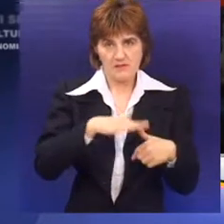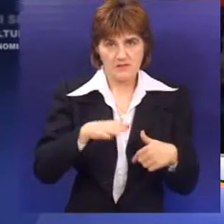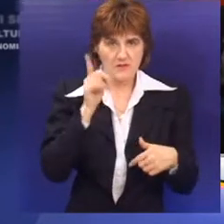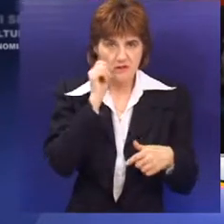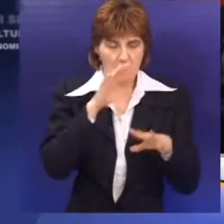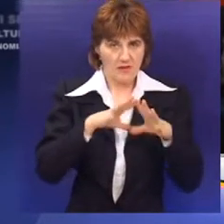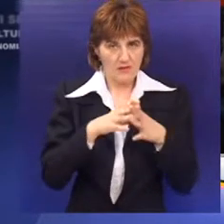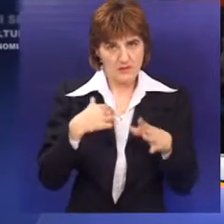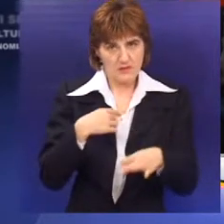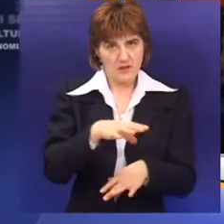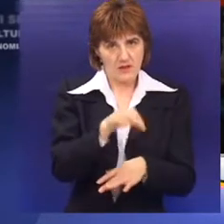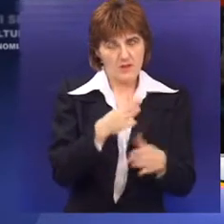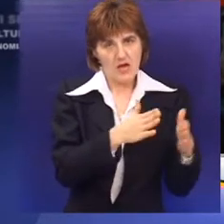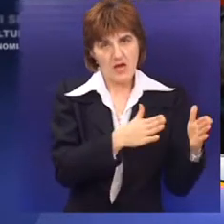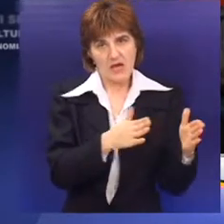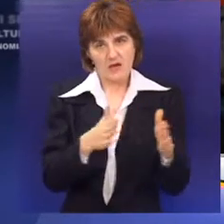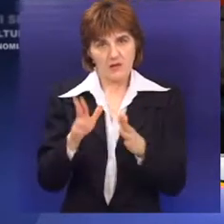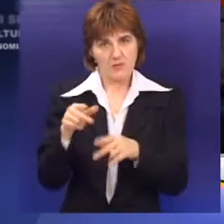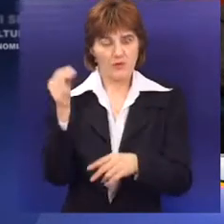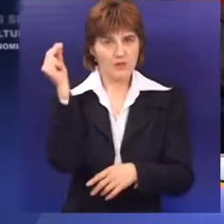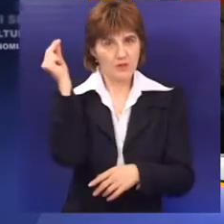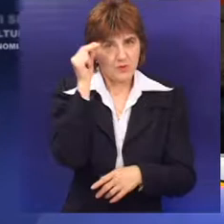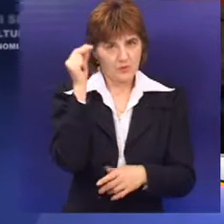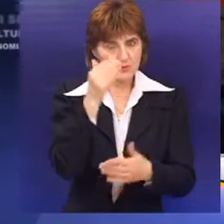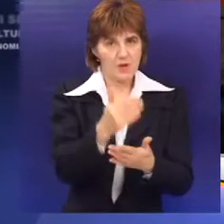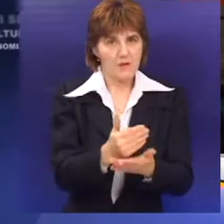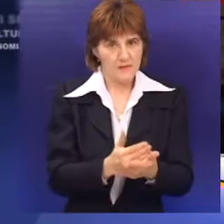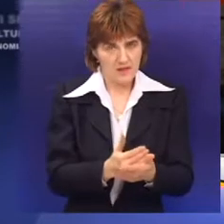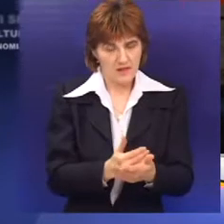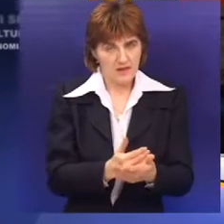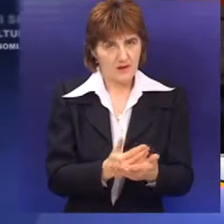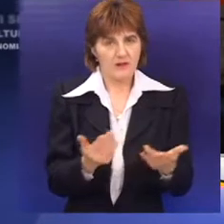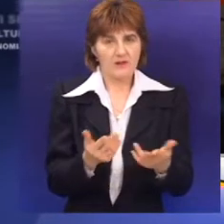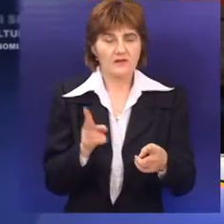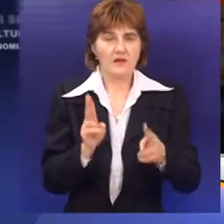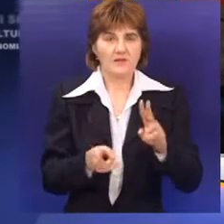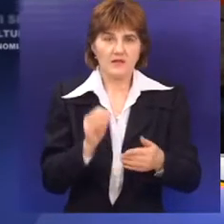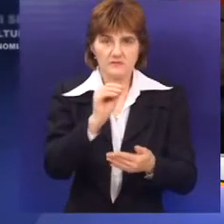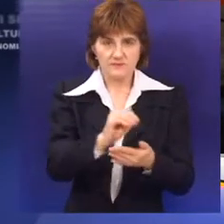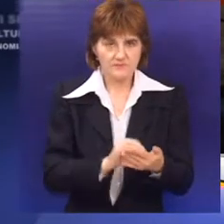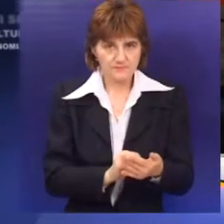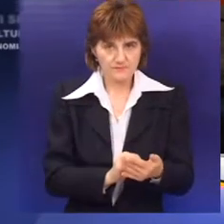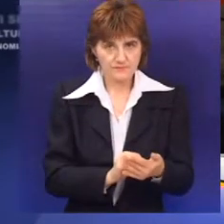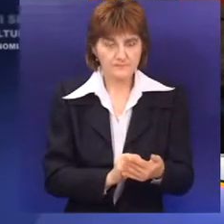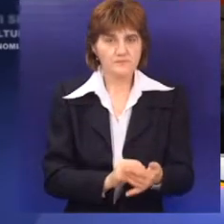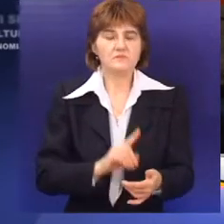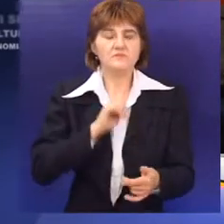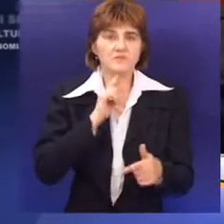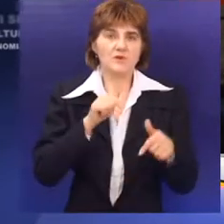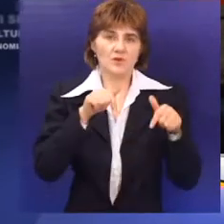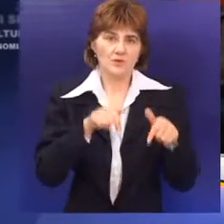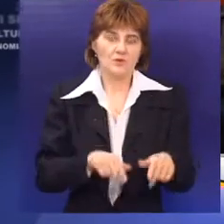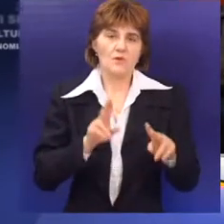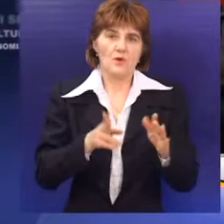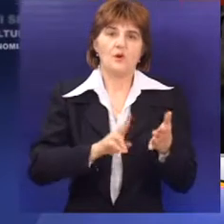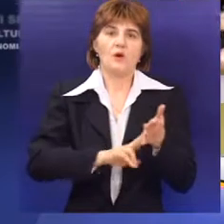se redovno uči po planu i programu koji je napravio Pedagoški zavod Vojvodine i taj